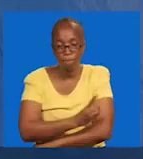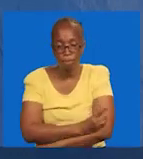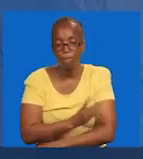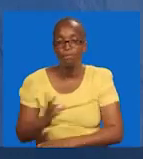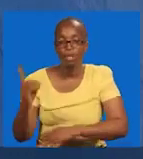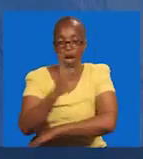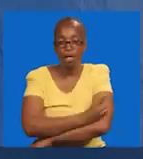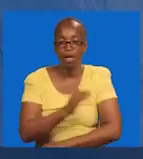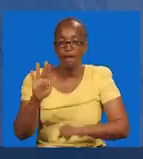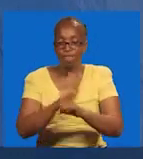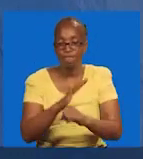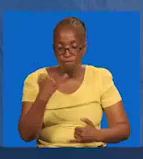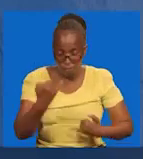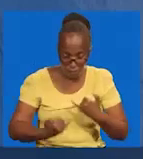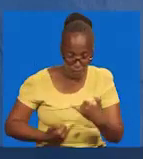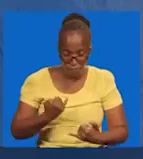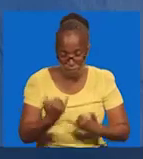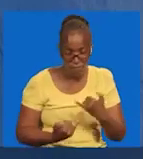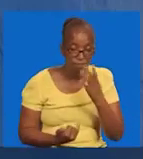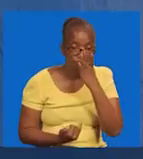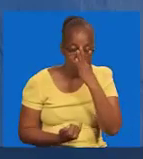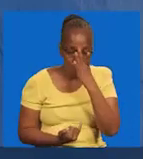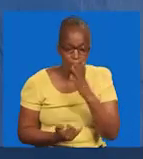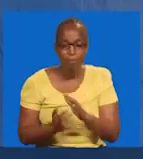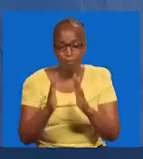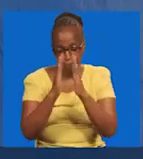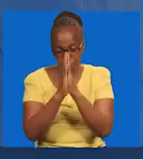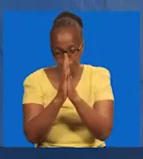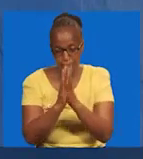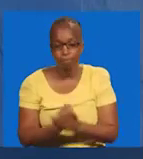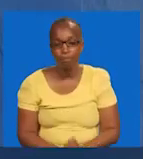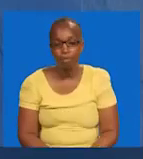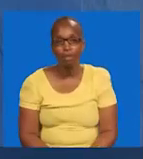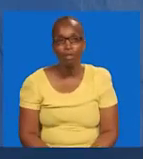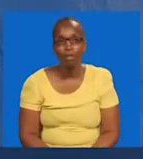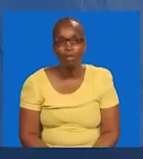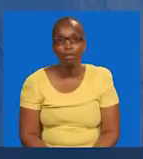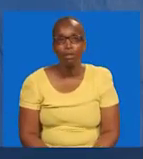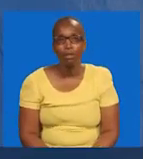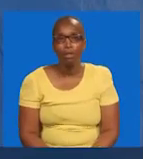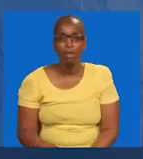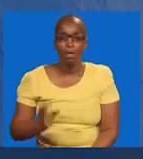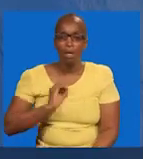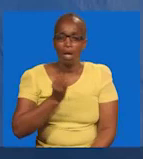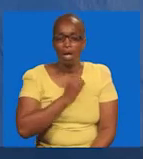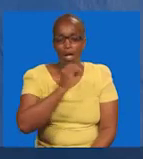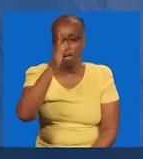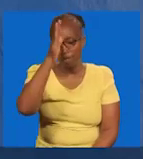ya maana, siku ya furaha, siku ya kushangilia. Haleluya. Tuombe.